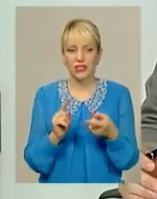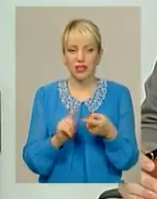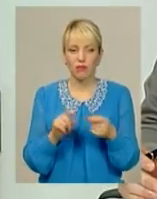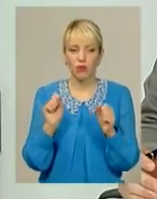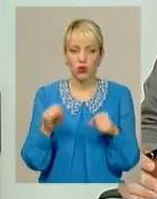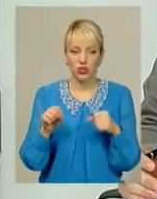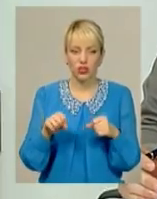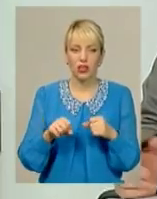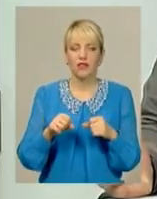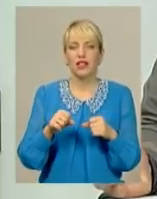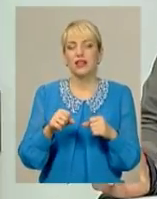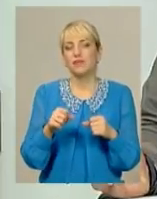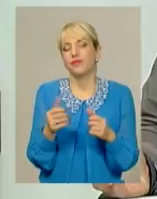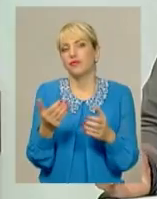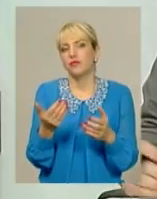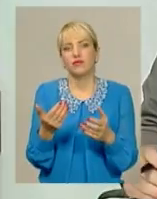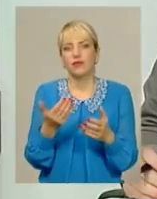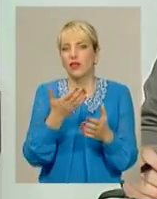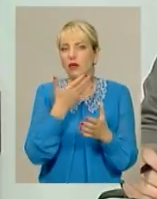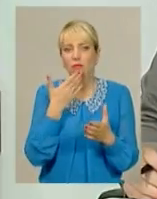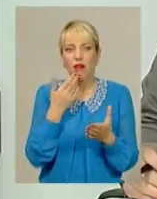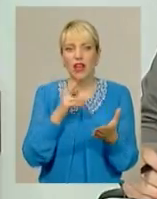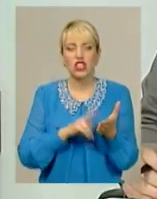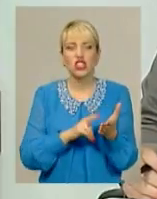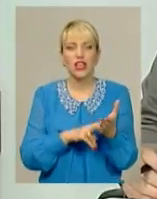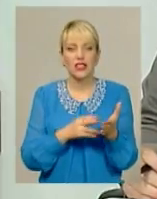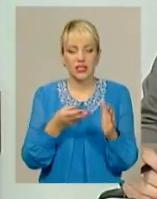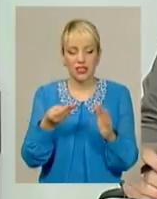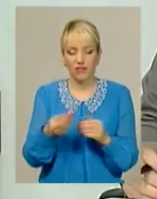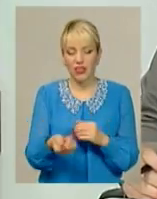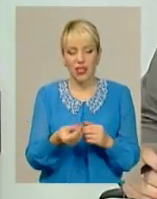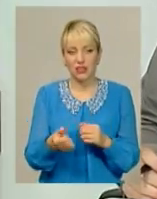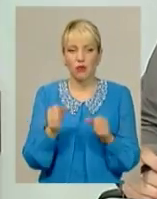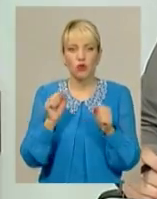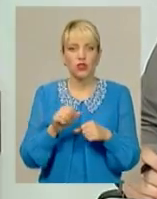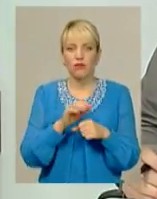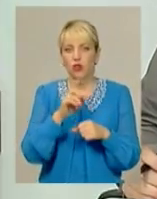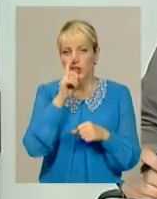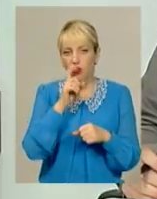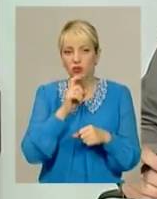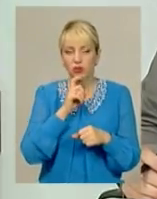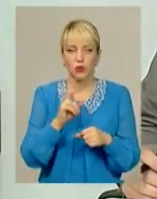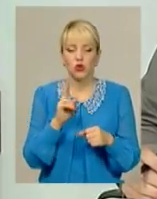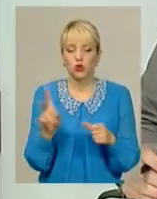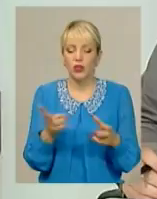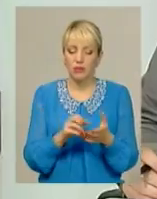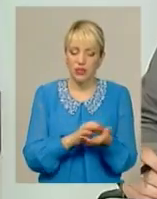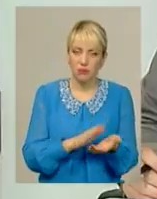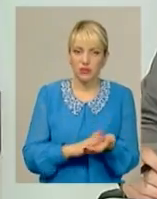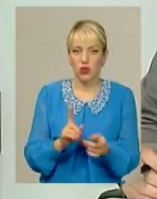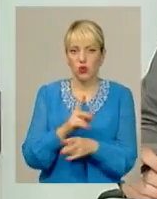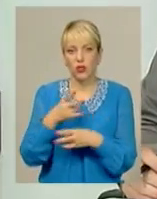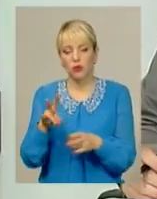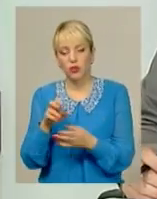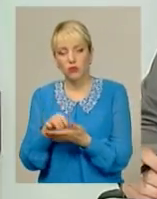можливо, дійсно партії не отримують членських внесків, можливо, не розібралися, що потрібно показувати, що не потрібно показувати.